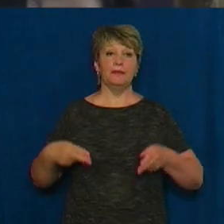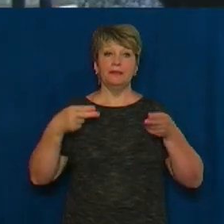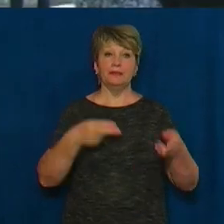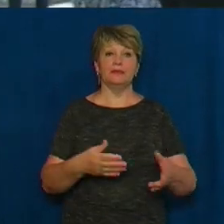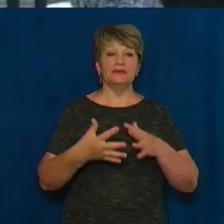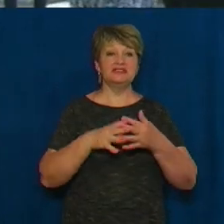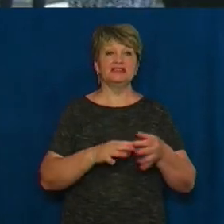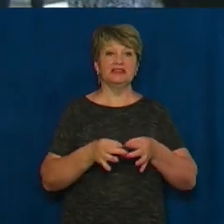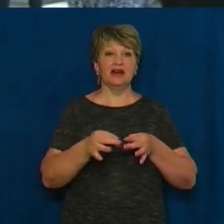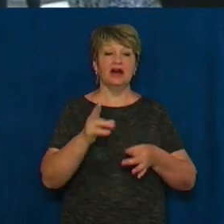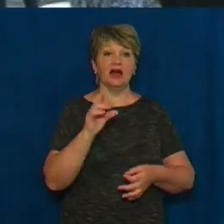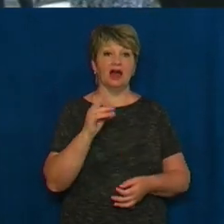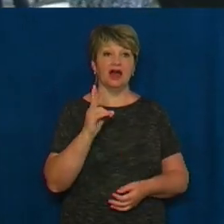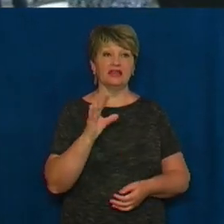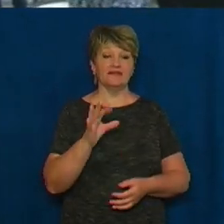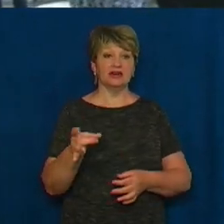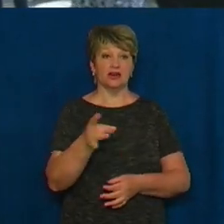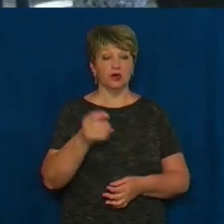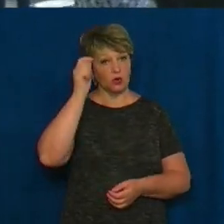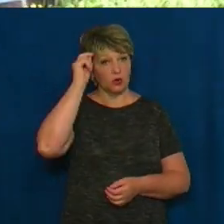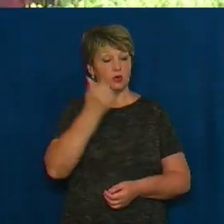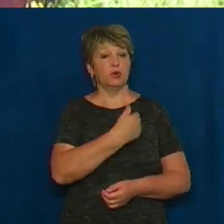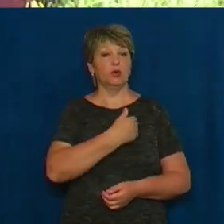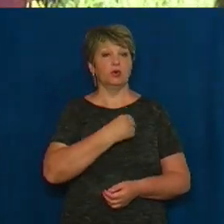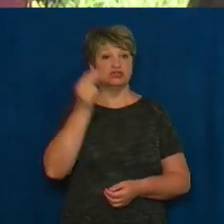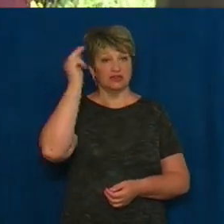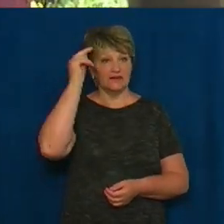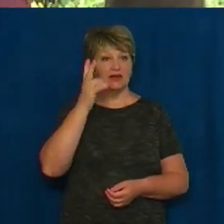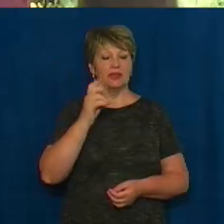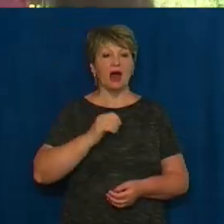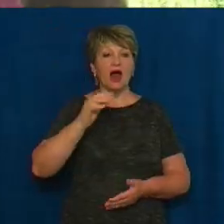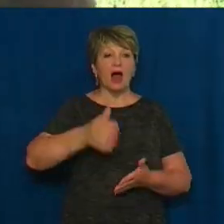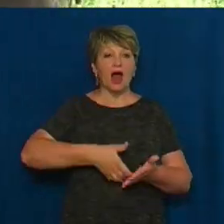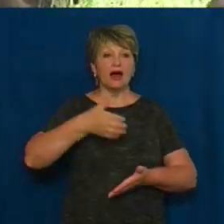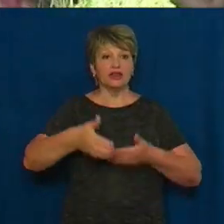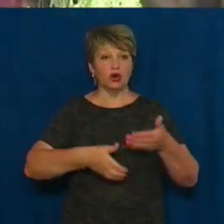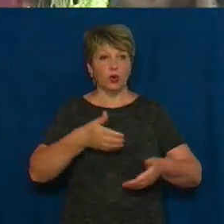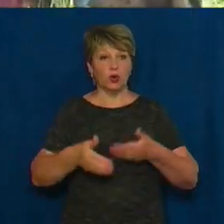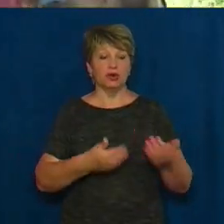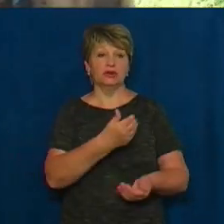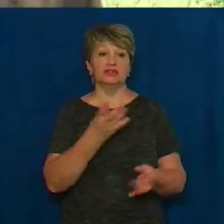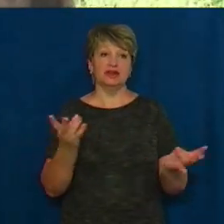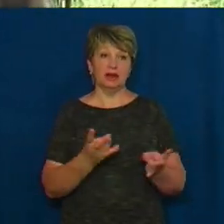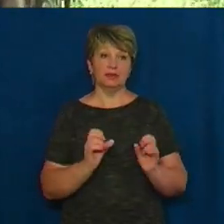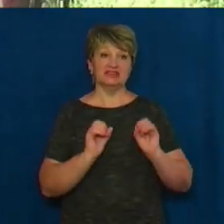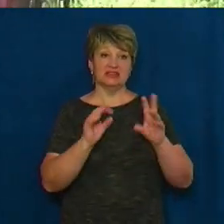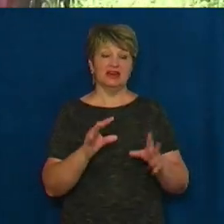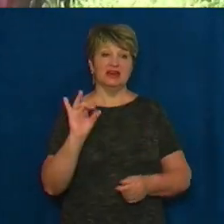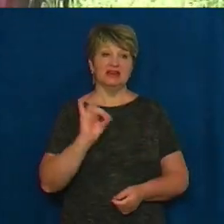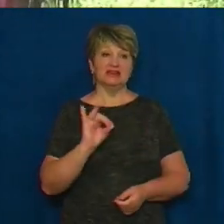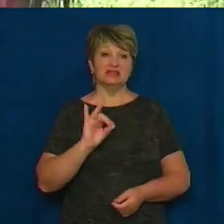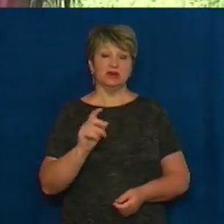Канівського району. Хлопець хоче навчатися на археолога. Треба здавати українська мова література, історія України і